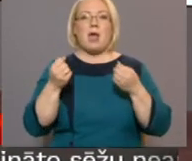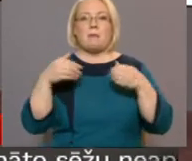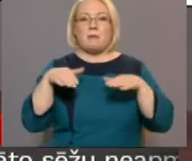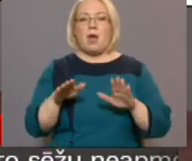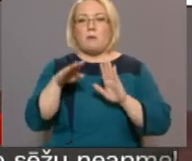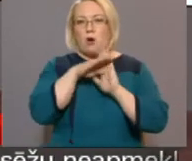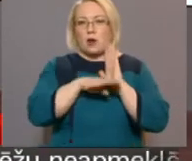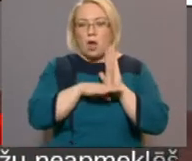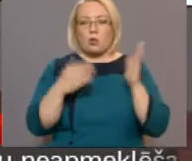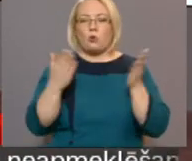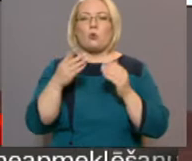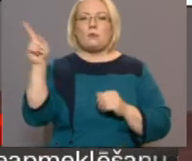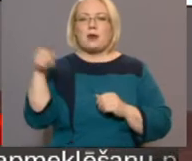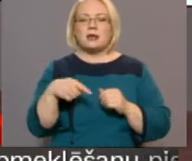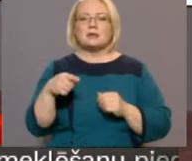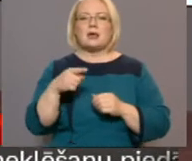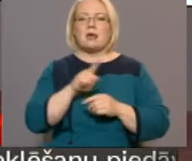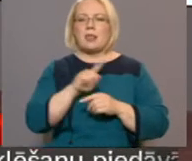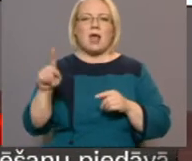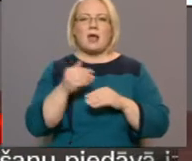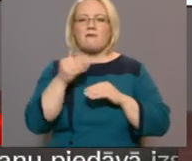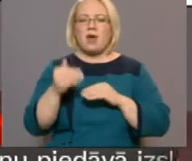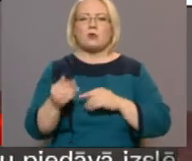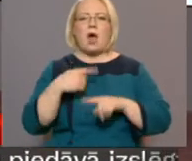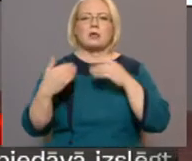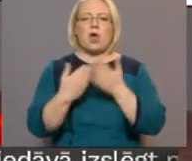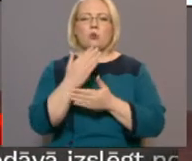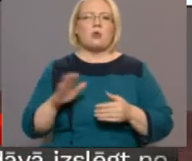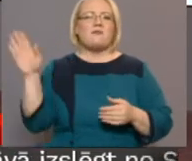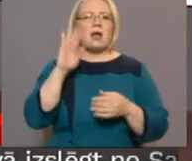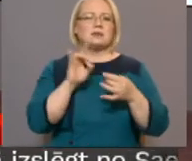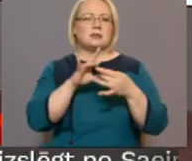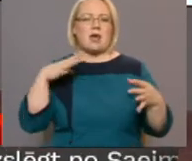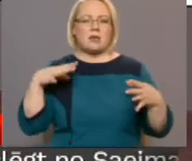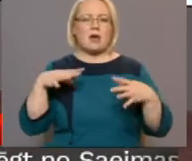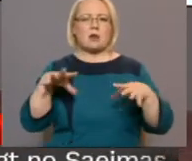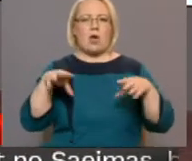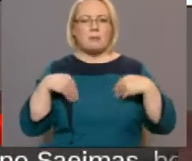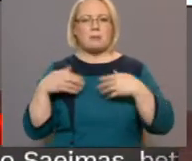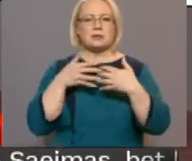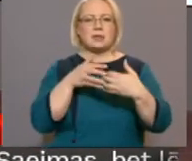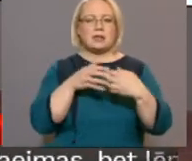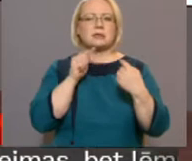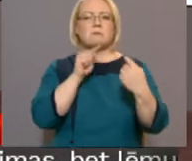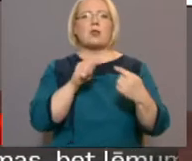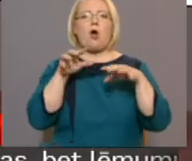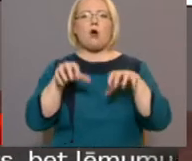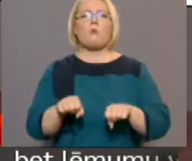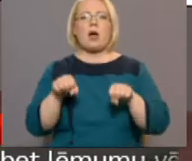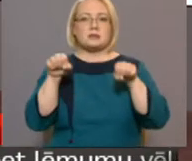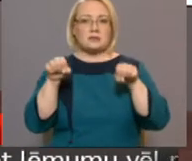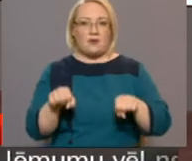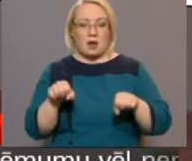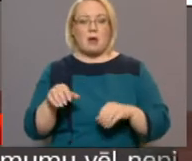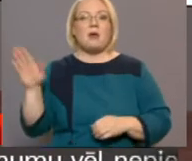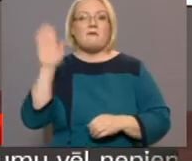pieprasīja nekavējoties atjaunot Latvijas valstisko neatkarību un apņēmību cīnīties pret okupācijas varām. Valsts prezidents